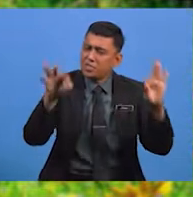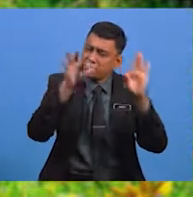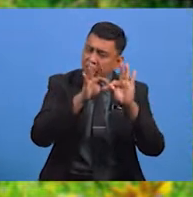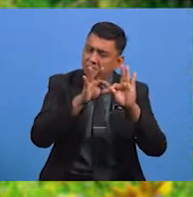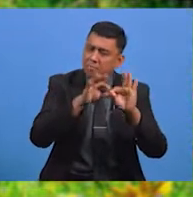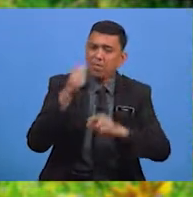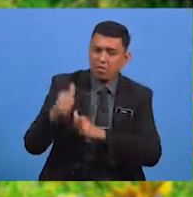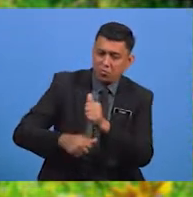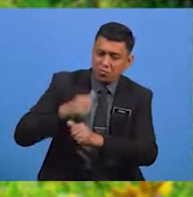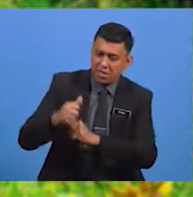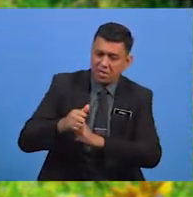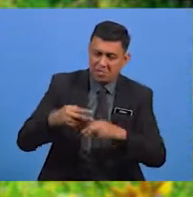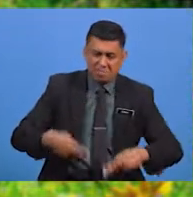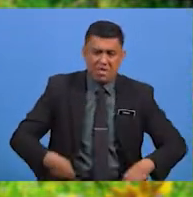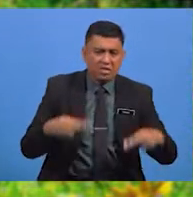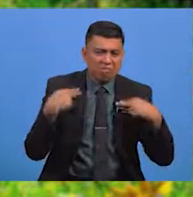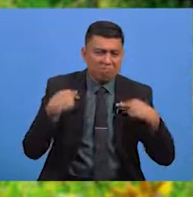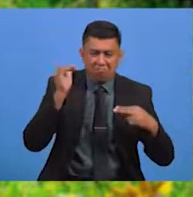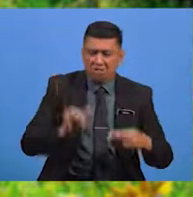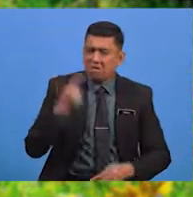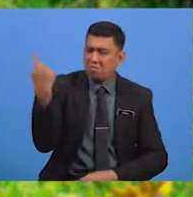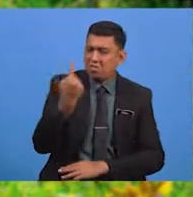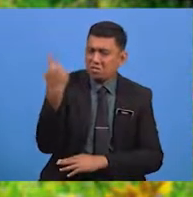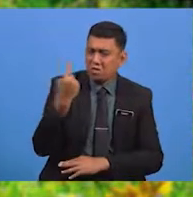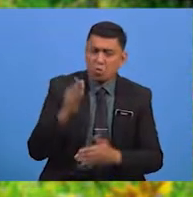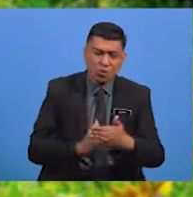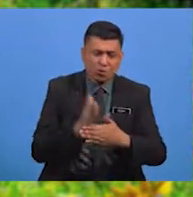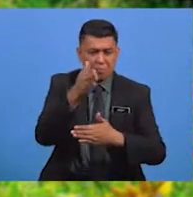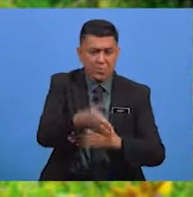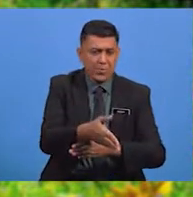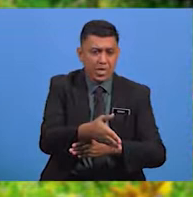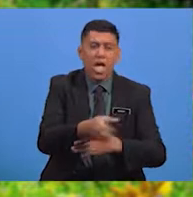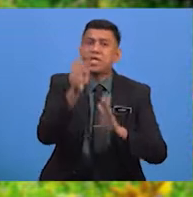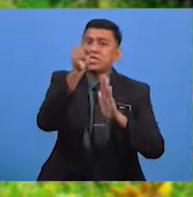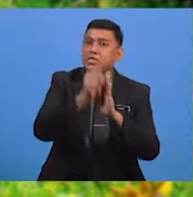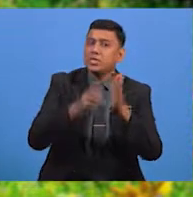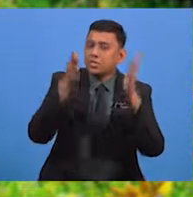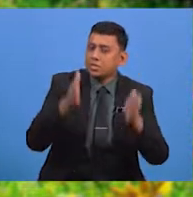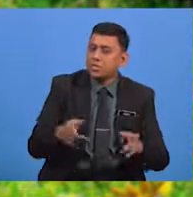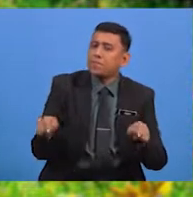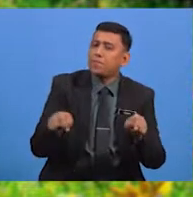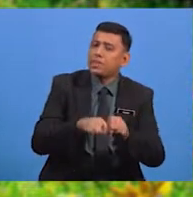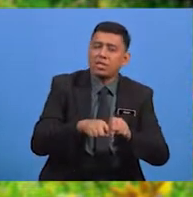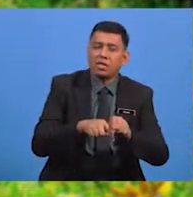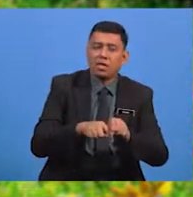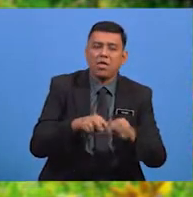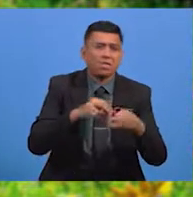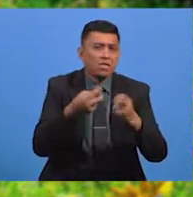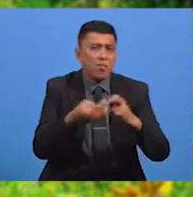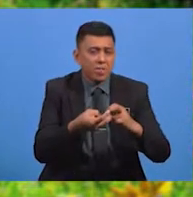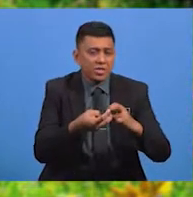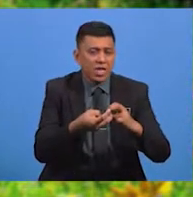Adab Dalam Kehidupan Yang Sering Ditempuhi Oleh Seseorang Seperti Masalah